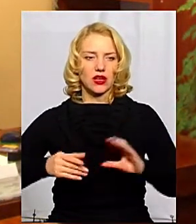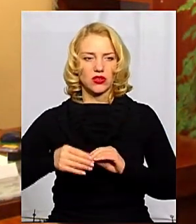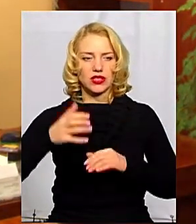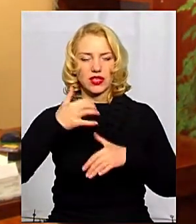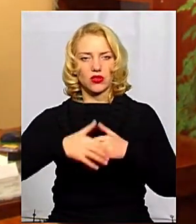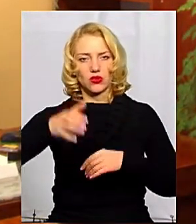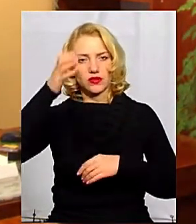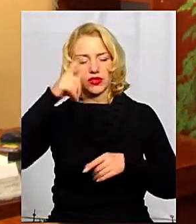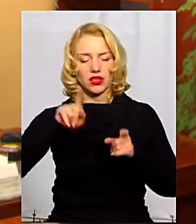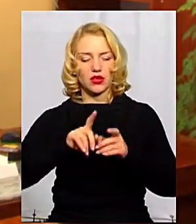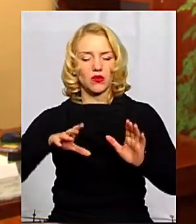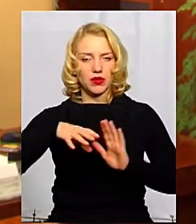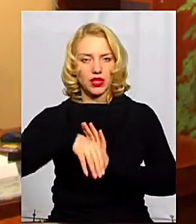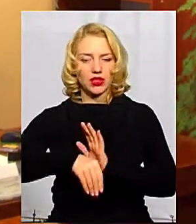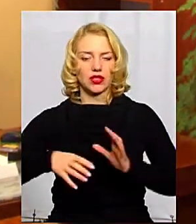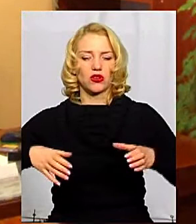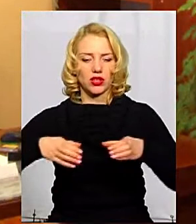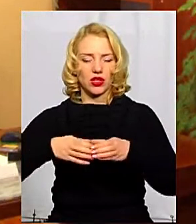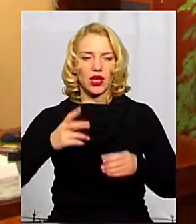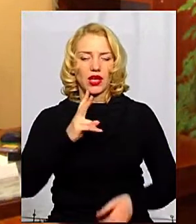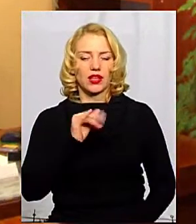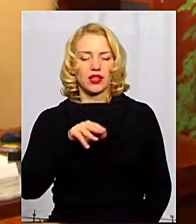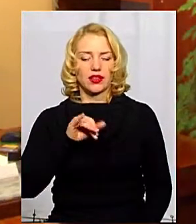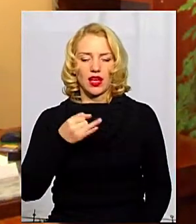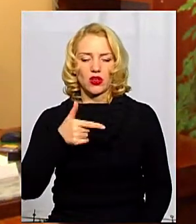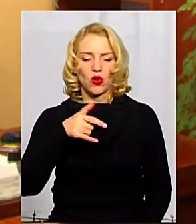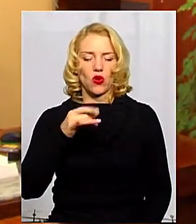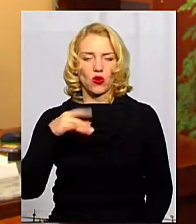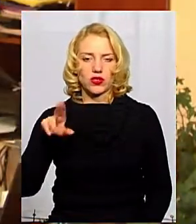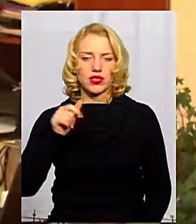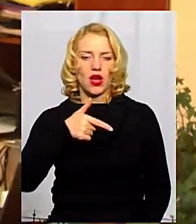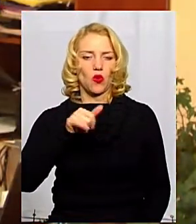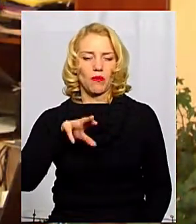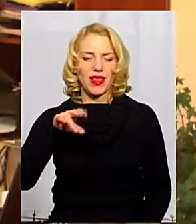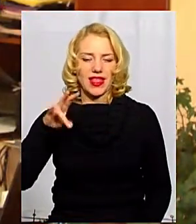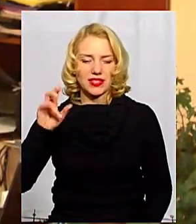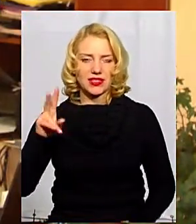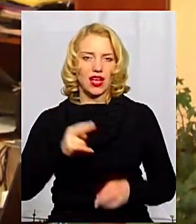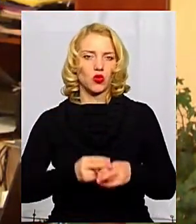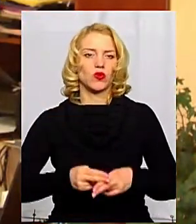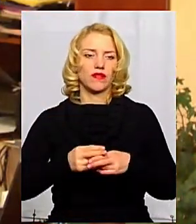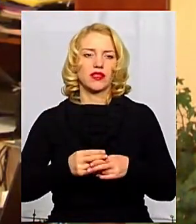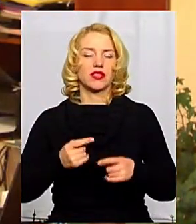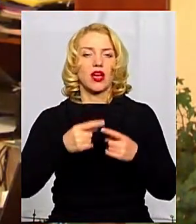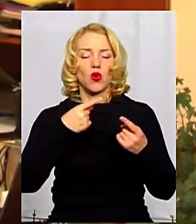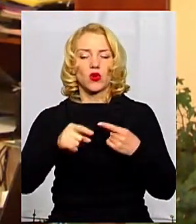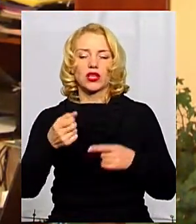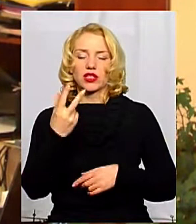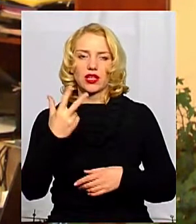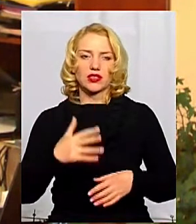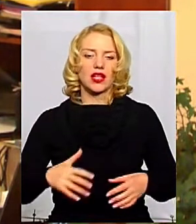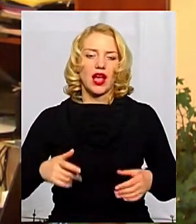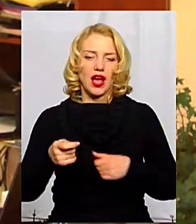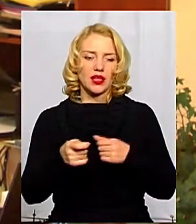освіти у таких об'єднаних територіальних громадах, як Китай-Городська, Гуменецька, Дунаєвецька. Врешті 13 адміністративно